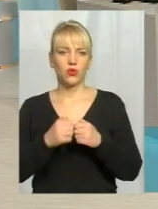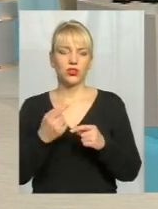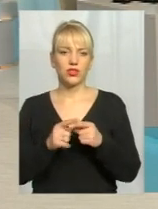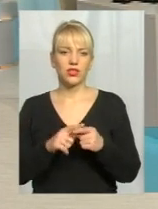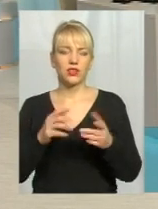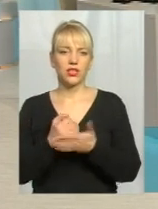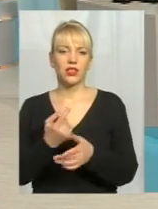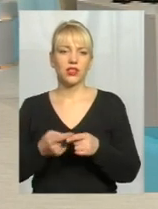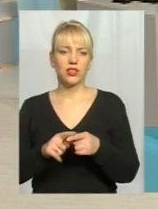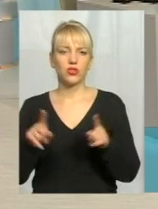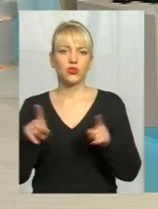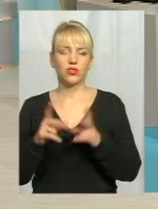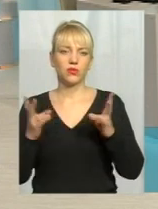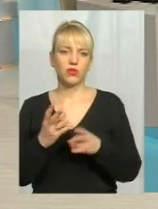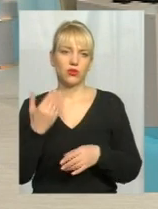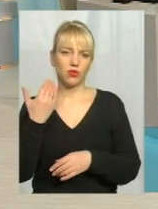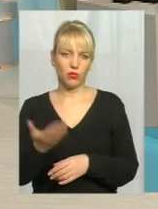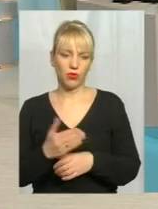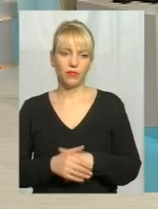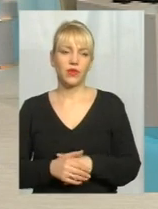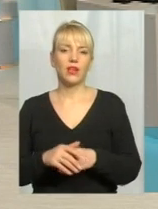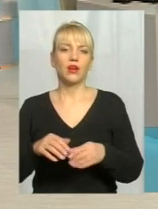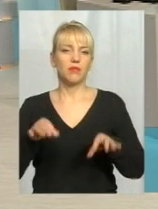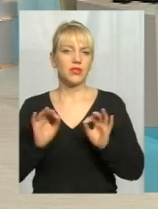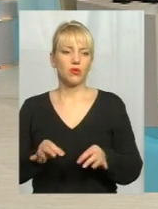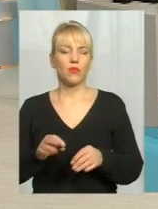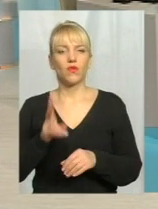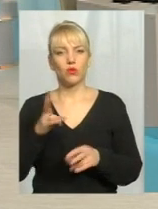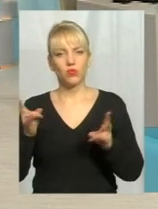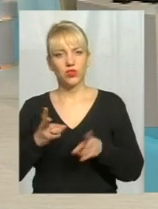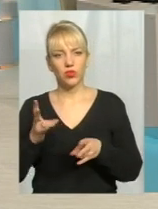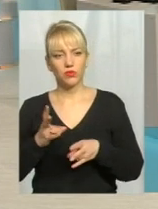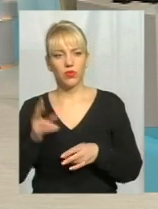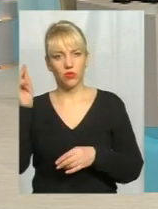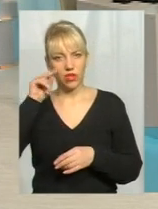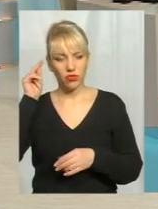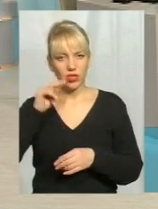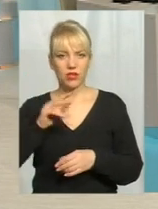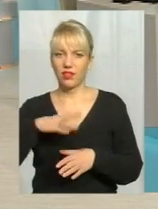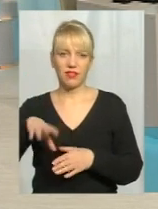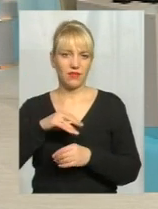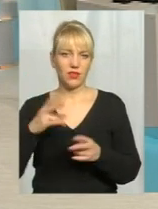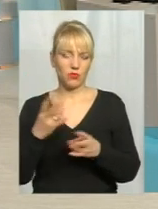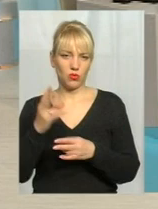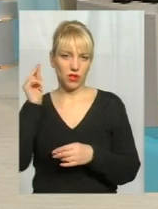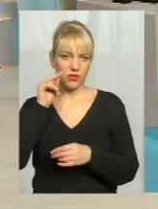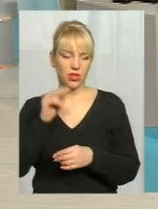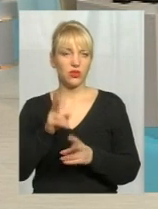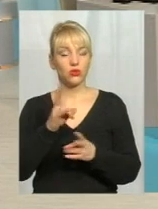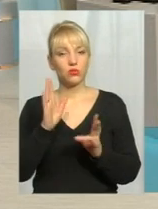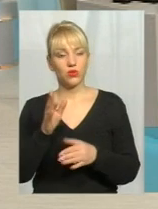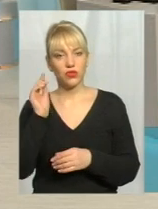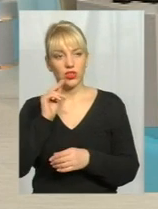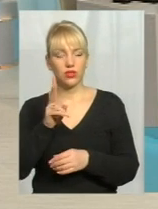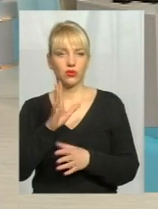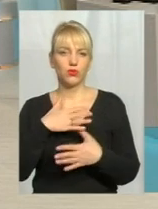знайде те, що необхідно саме йому. Тобто, безумовно, комусь необхідне навчання. Не всім воно необхідне. Тобто, хтось буде вчитися,